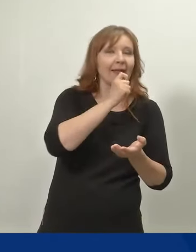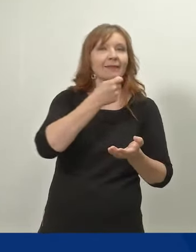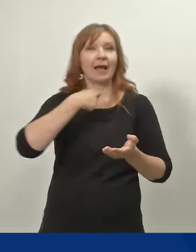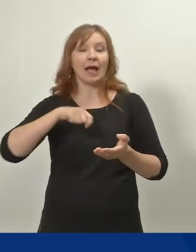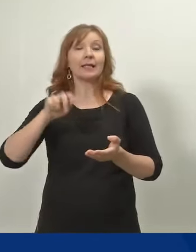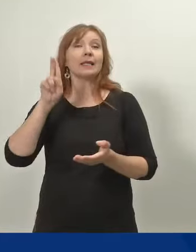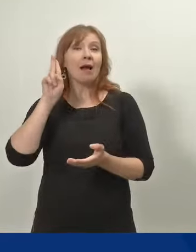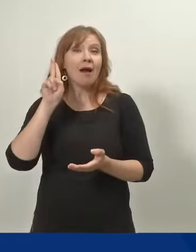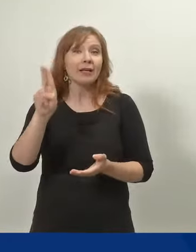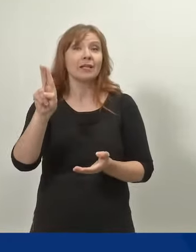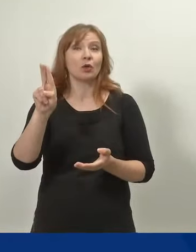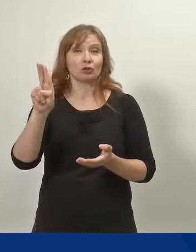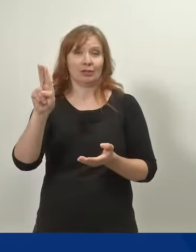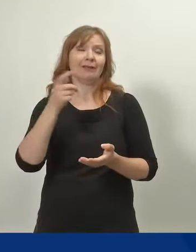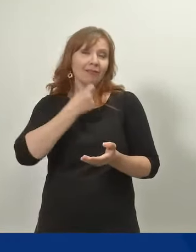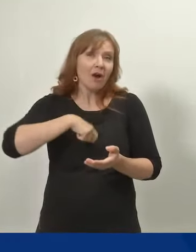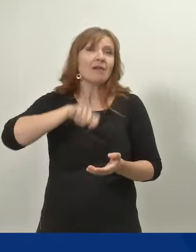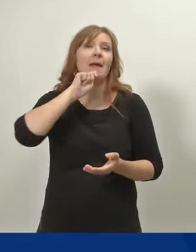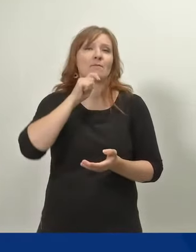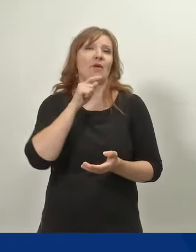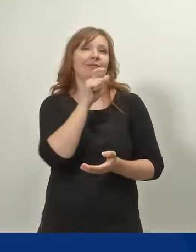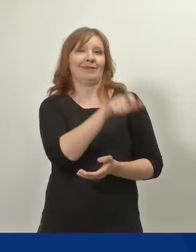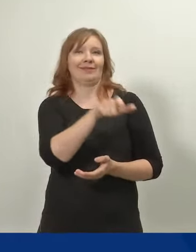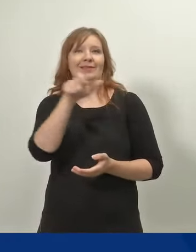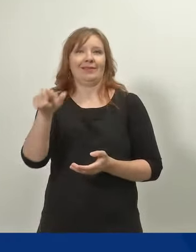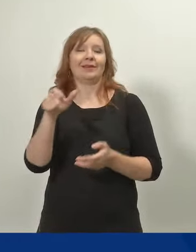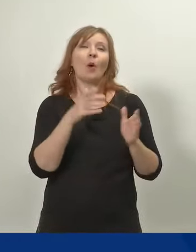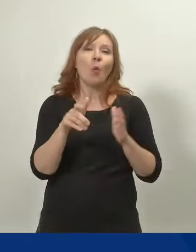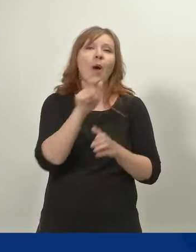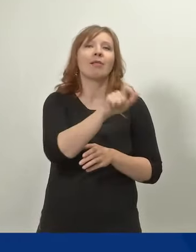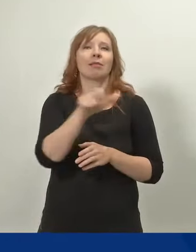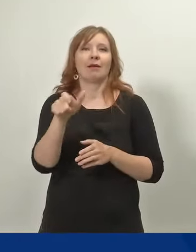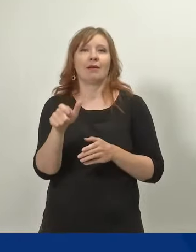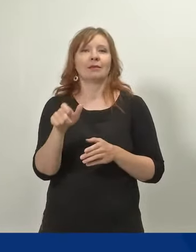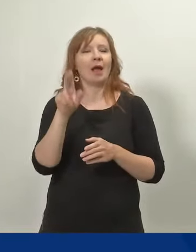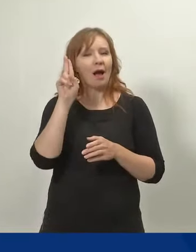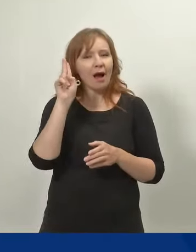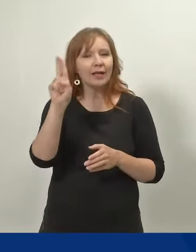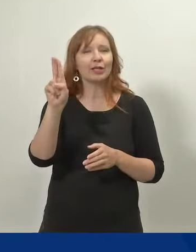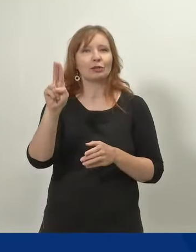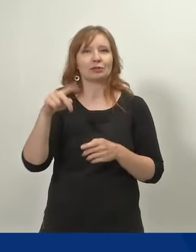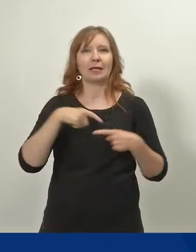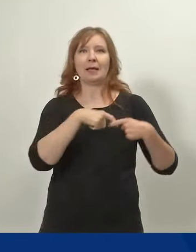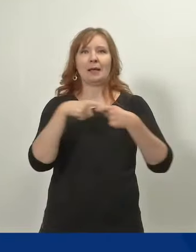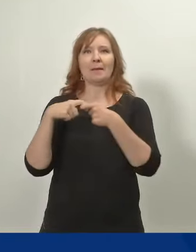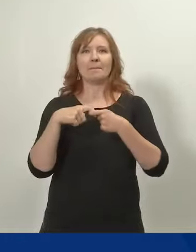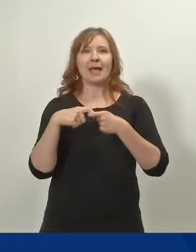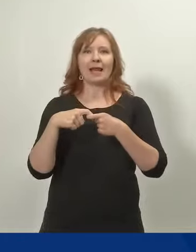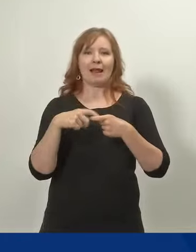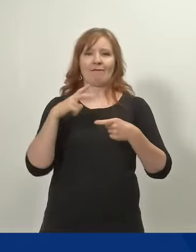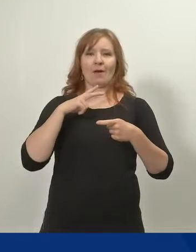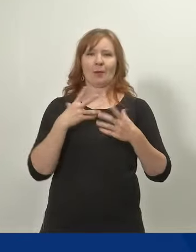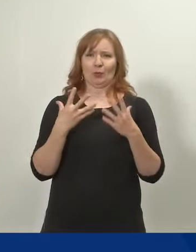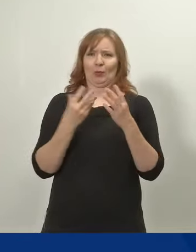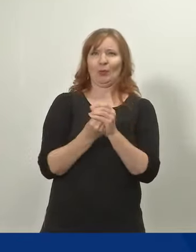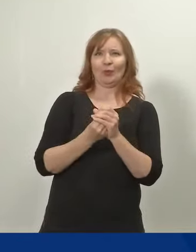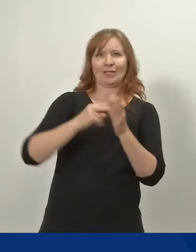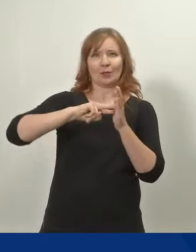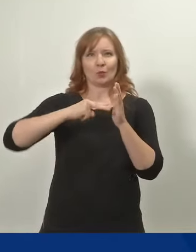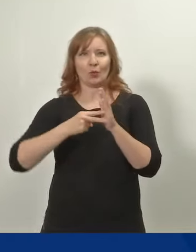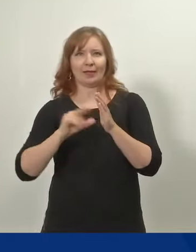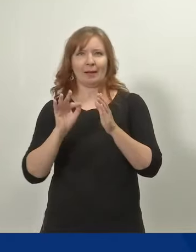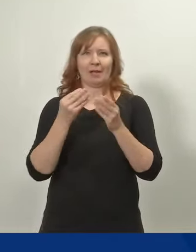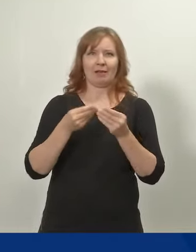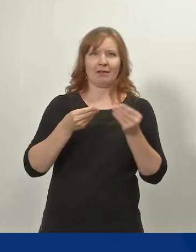jakavat siellä ja vanhemmat jakavat, huoltajat jakavat näitä perhevapaita yhdessä entistä enemmän ja